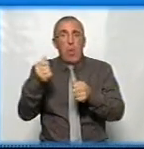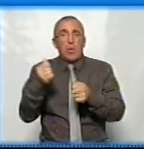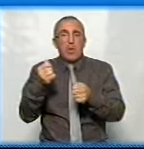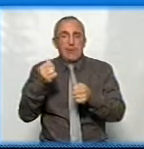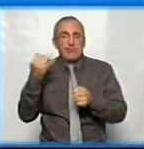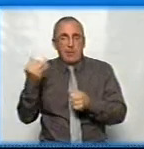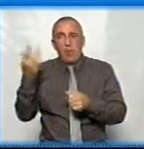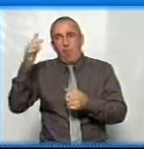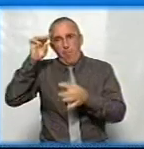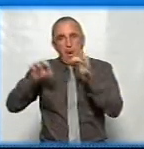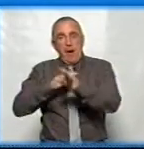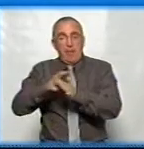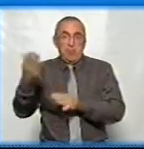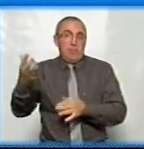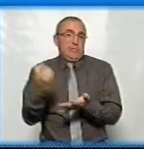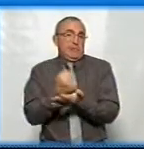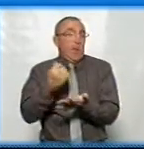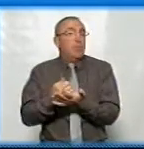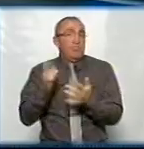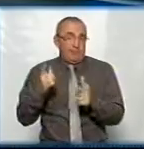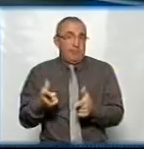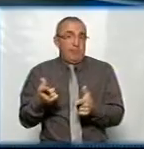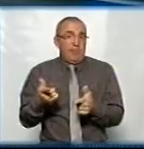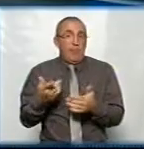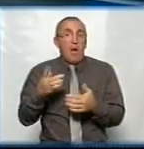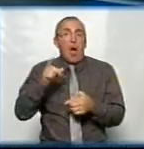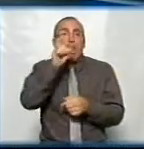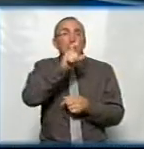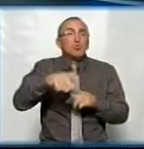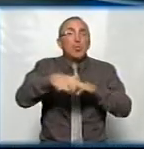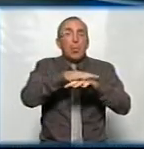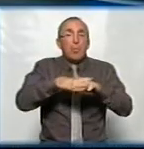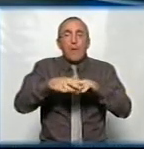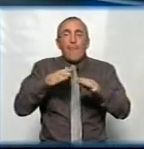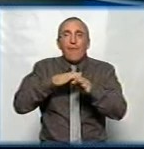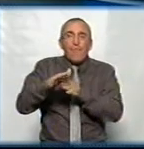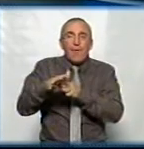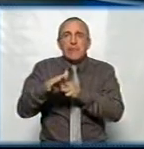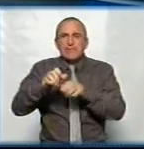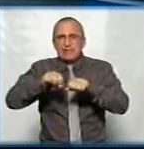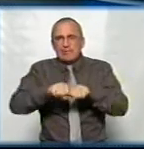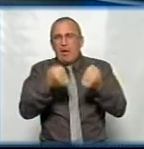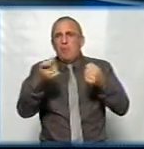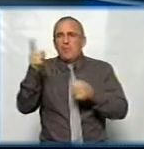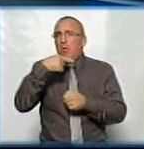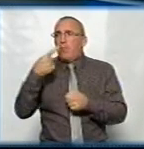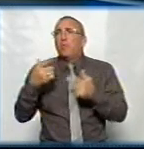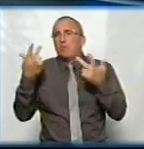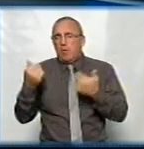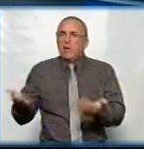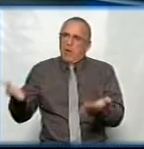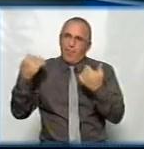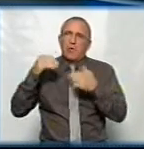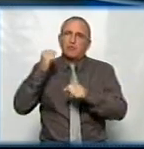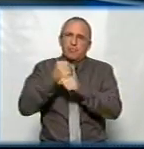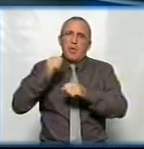проєкт був реалізований, тому що це його заробіток. Як в суспільстві відбувається оцей злам, коли всі говорять так, давайте зробити